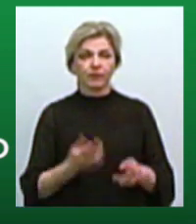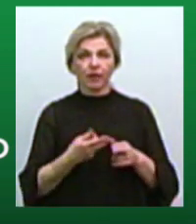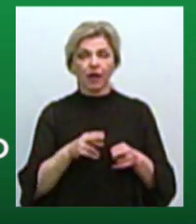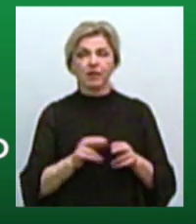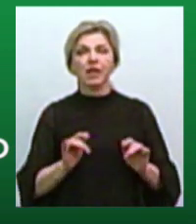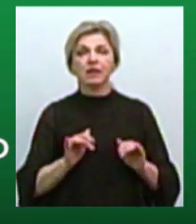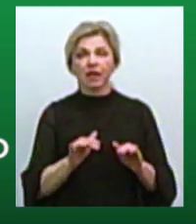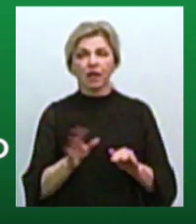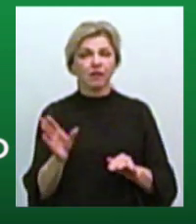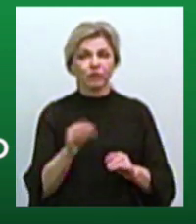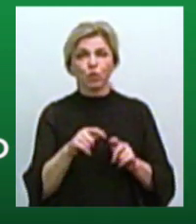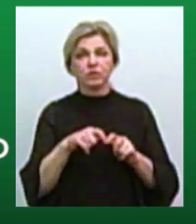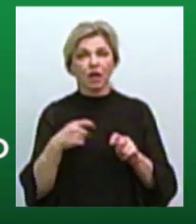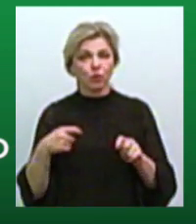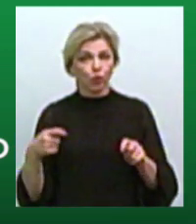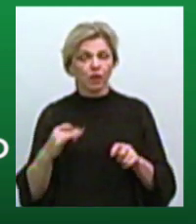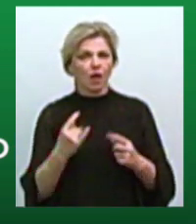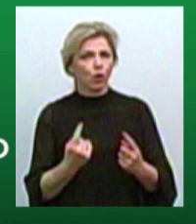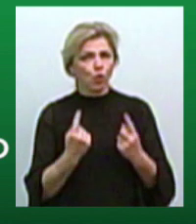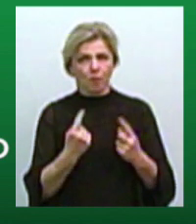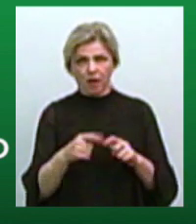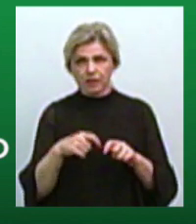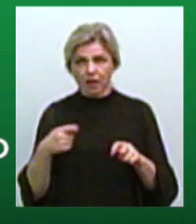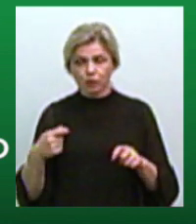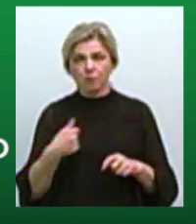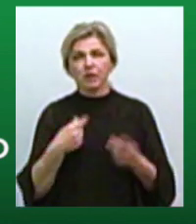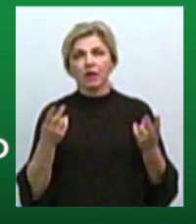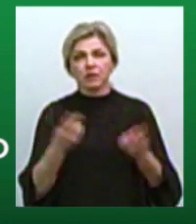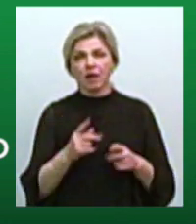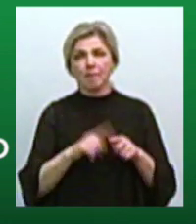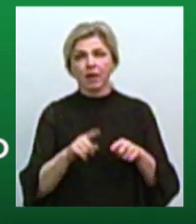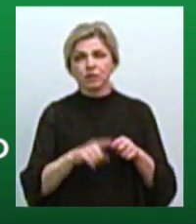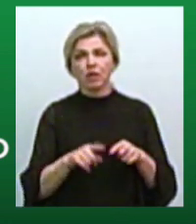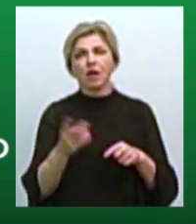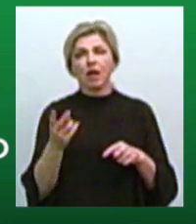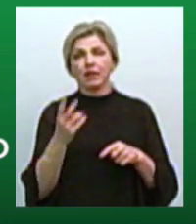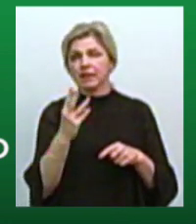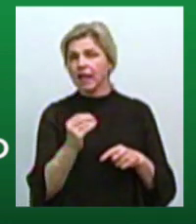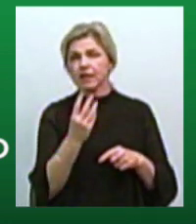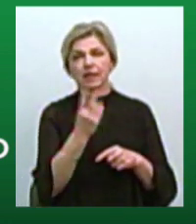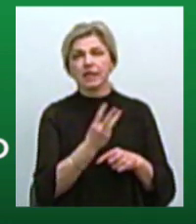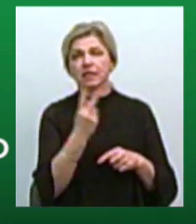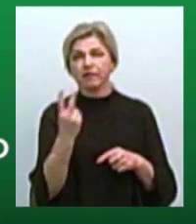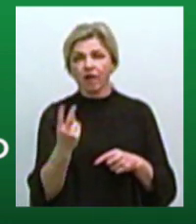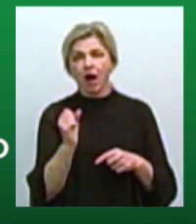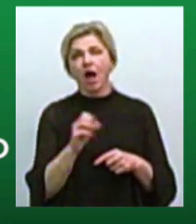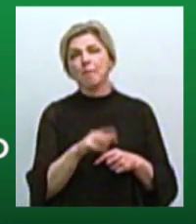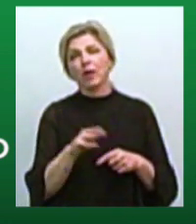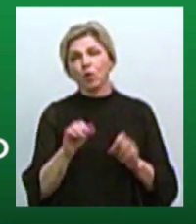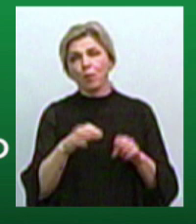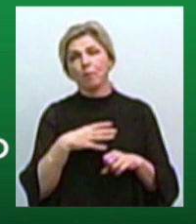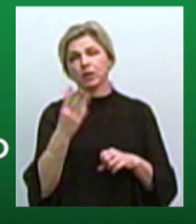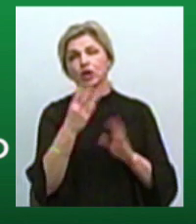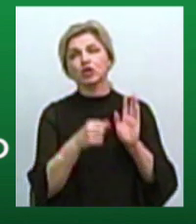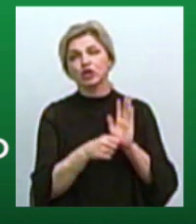Так як це все затягнулося і глобально затягнулося, то мені потрібно швидше за все не 32 мільйони, а мільйонів, напевно, 36.